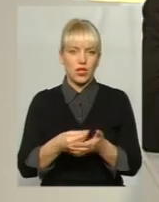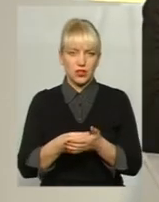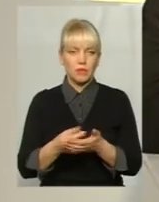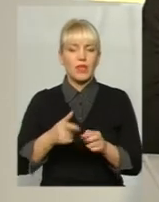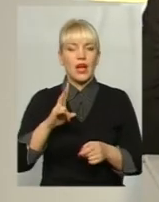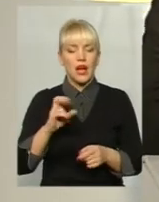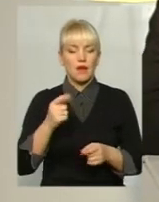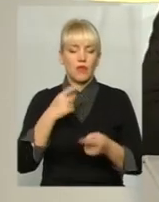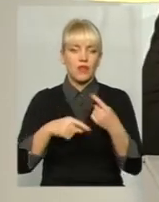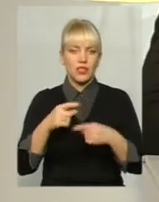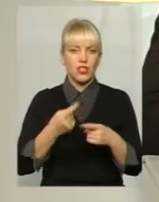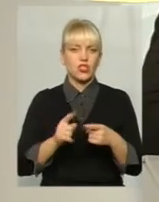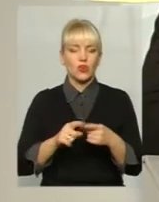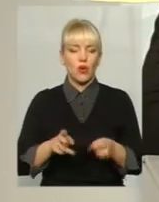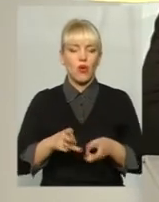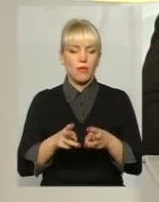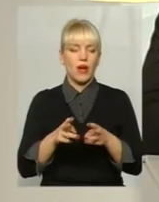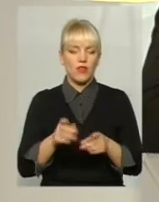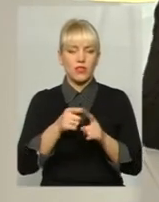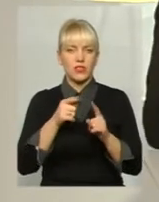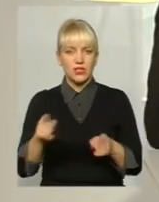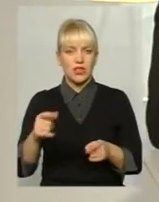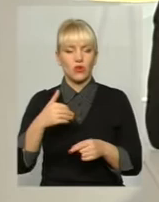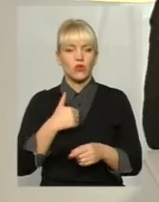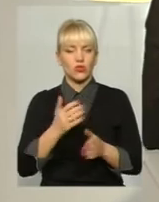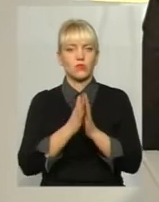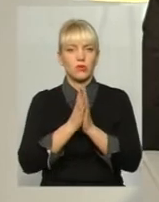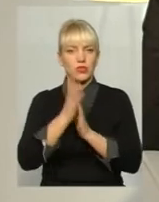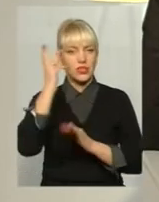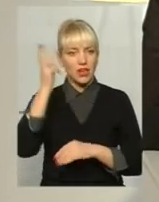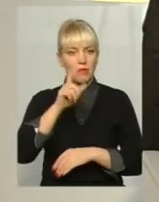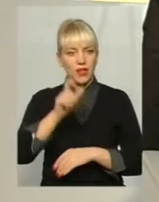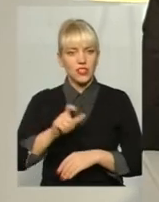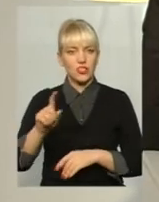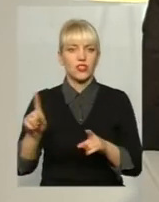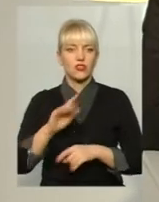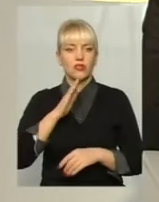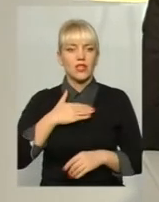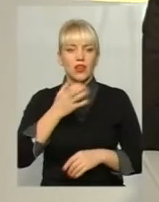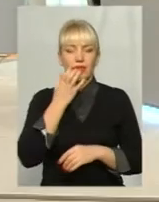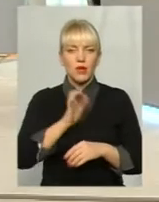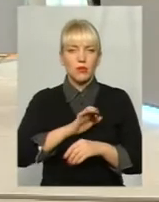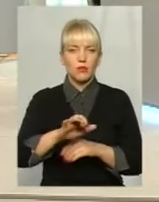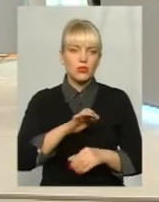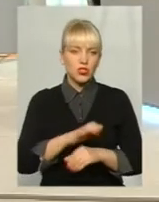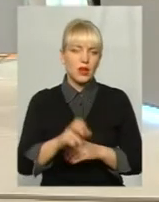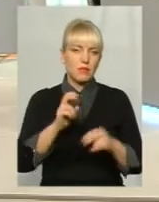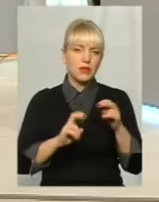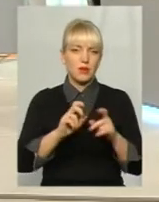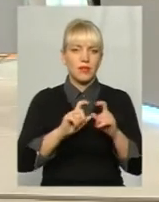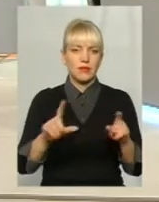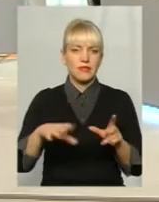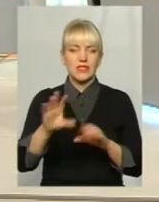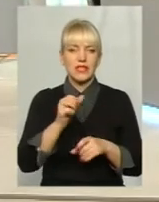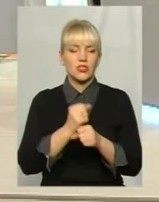до опального сезону, хочу попросити хмельничан, що наші теплопостачальні підприємства все зроблять для того,